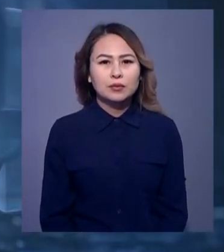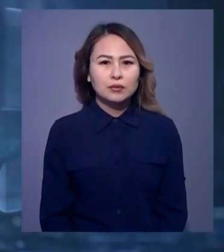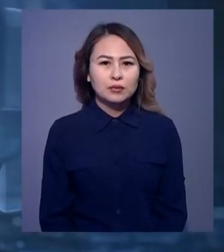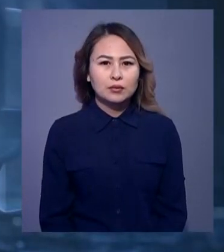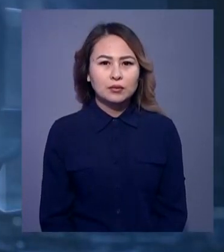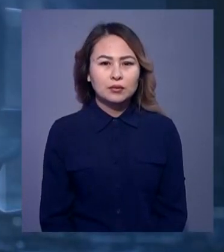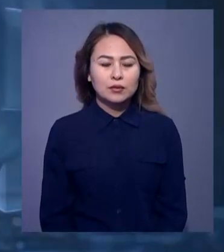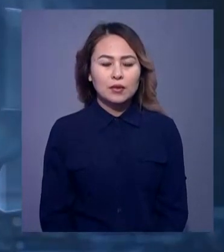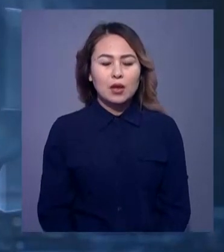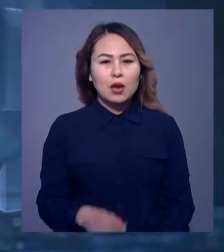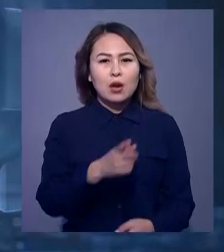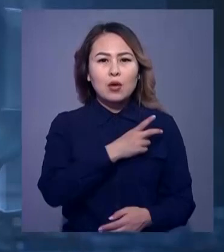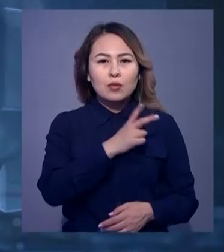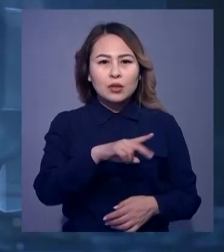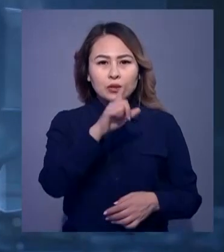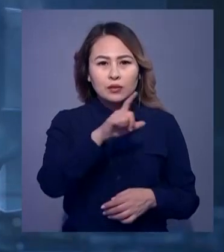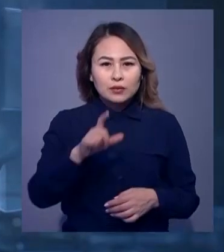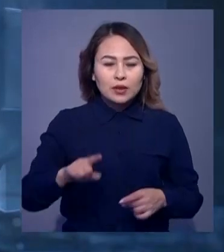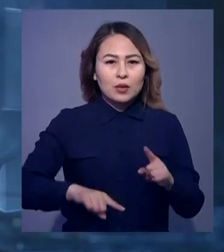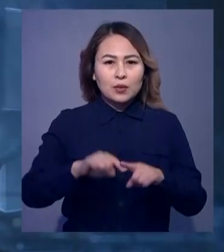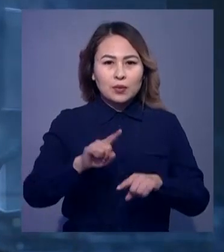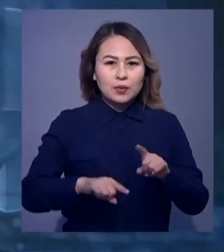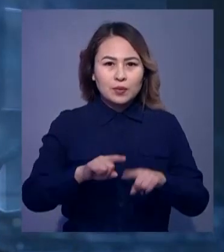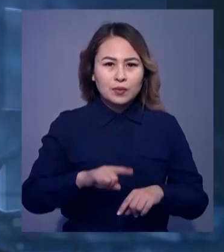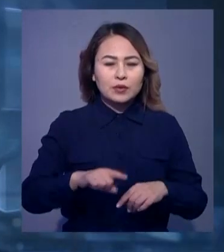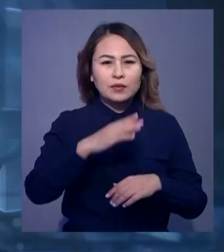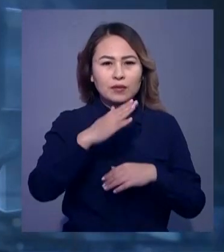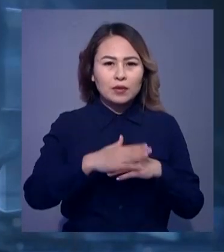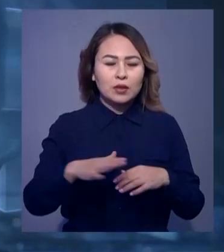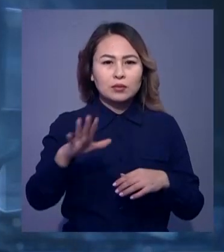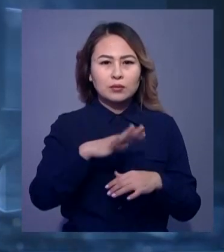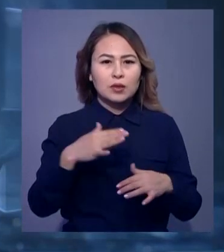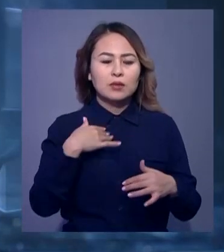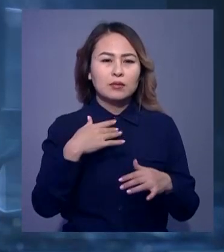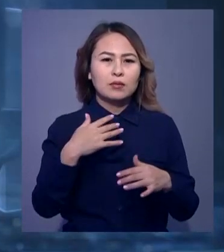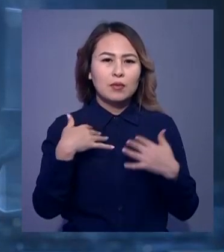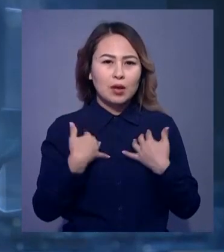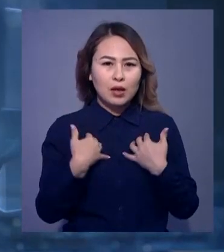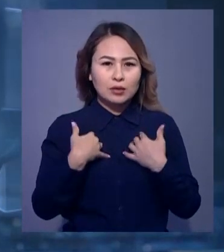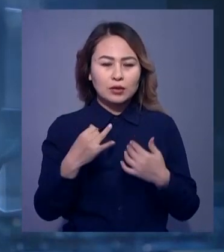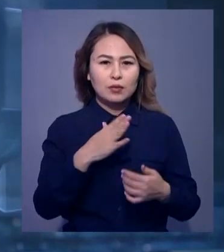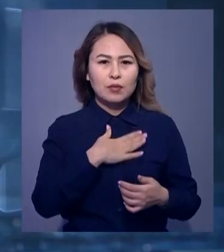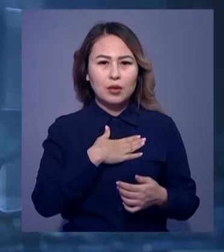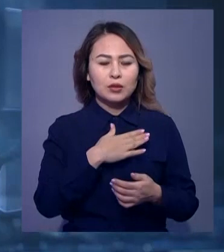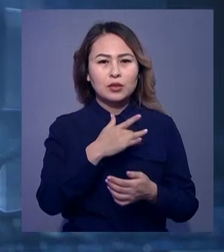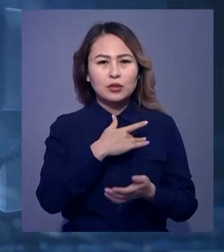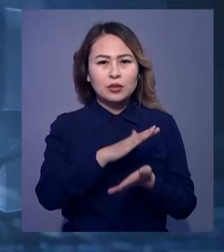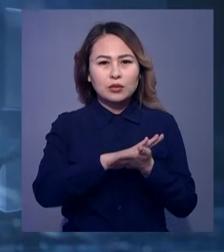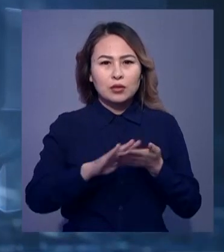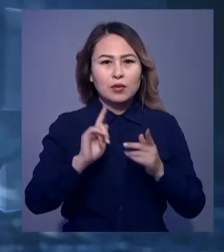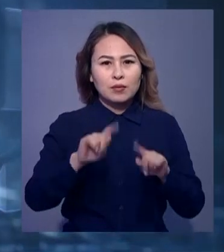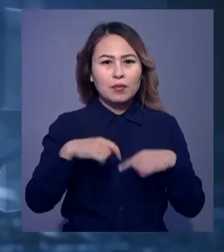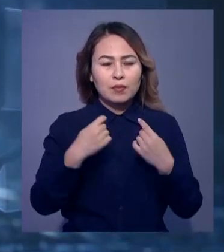Қаза болған адамдардың жақындар мен туыстарының қайғыларына ортағы екенімді. Және оларға менің жүрек жарда сөздерімді